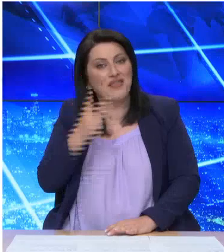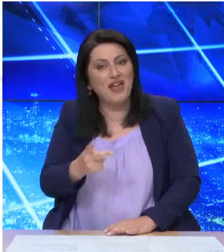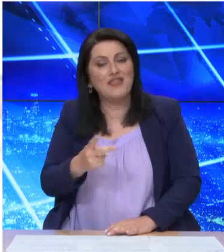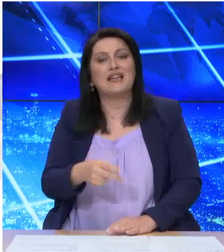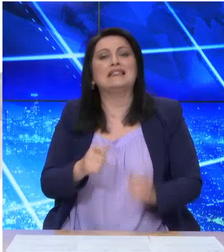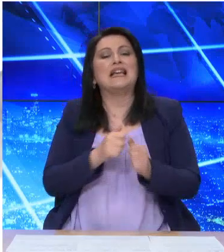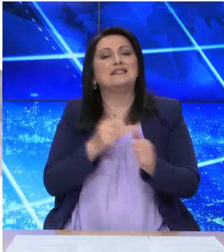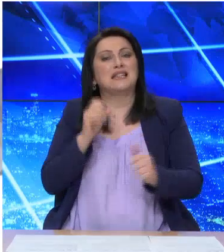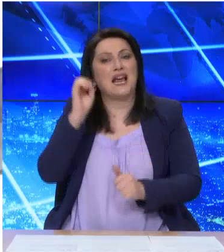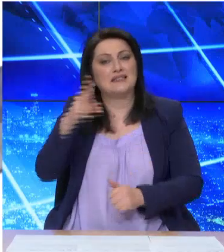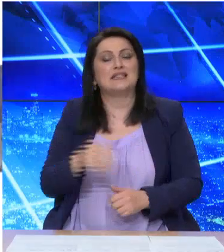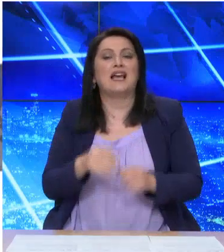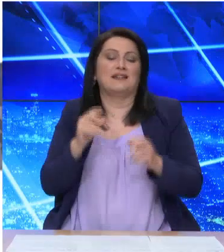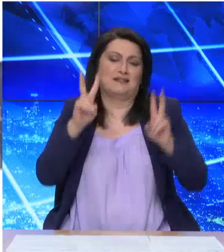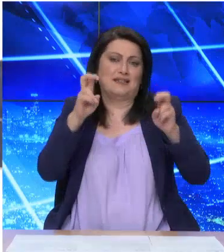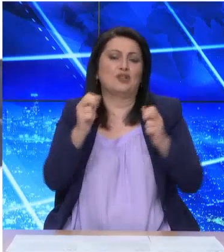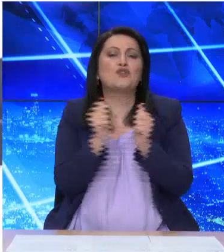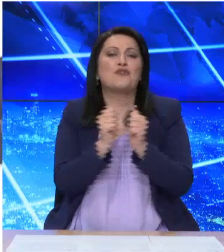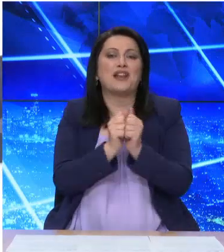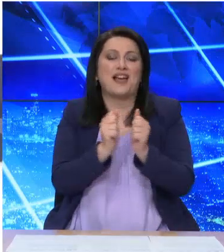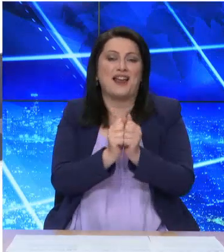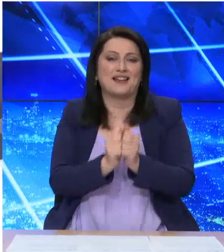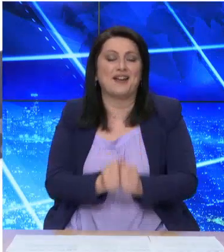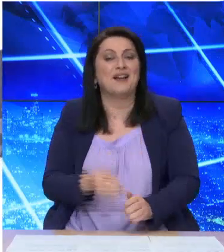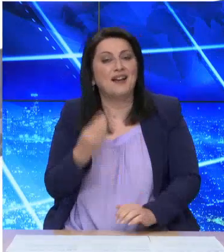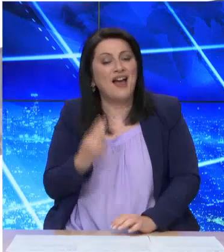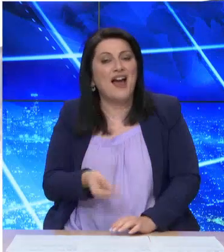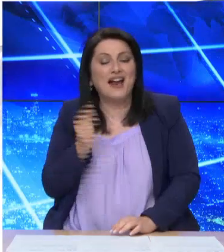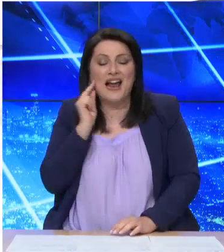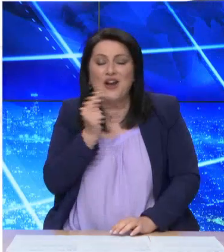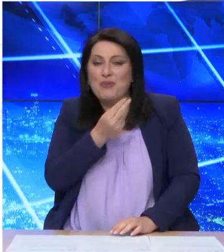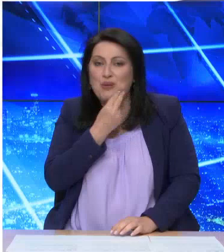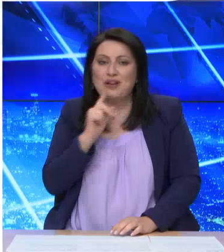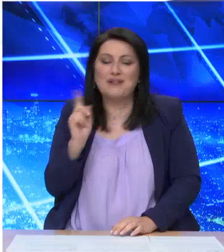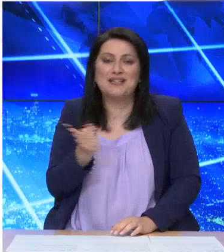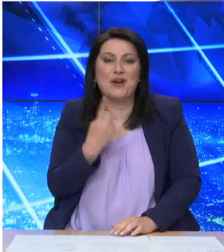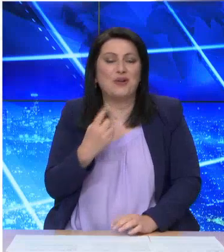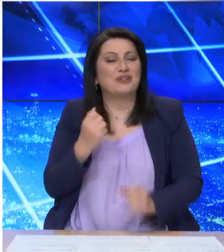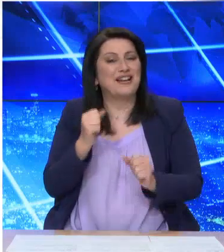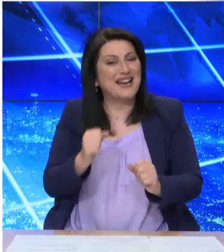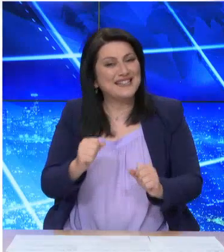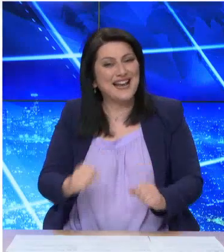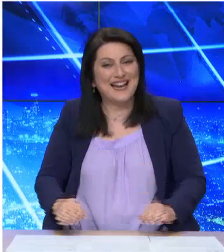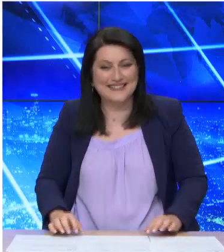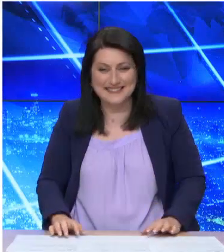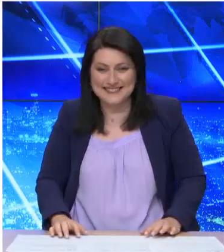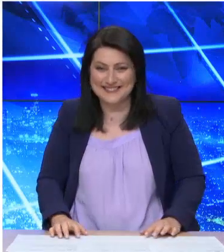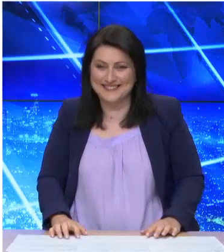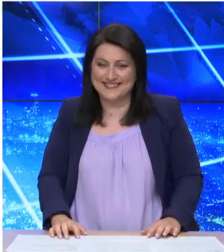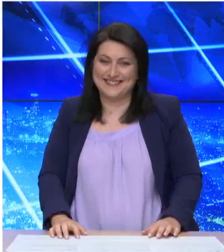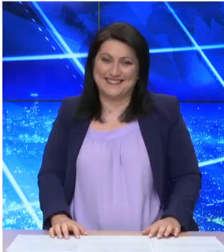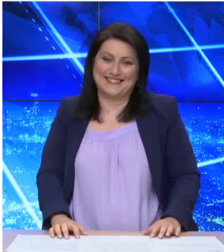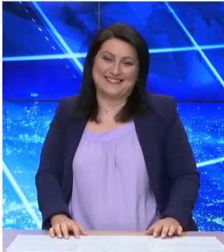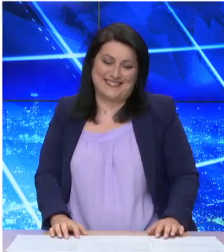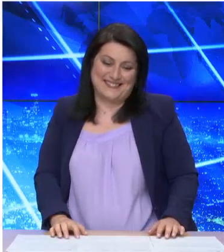τα σημαντικότερα γεγονότα της ημέρας στο κεντρικό δελτίο ειδήσεων στις 8 παρα 10 με την Ιωάννα Βάσου. Από ολούς εμάς, να έχετε ένα ήρεμο